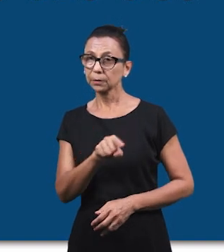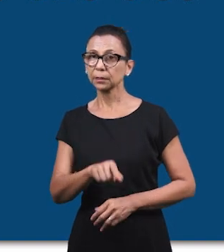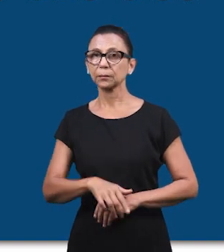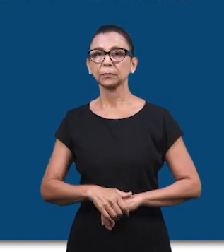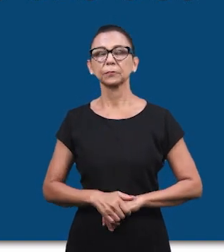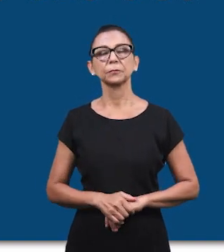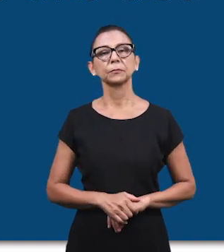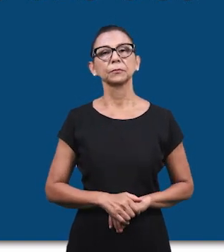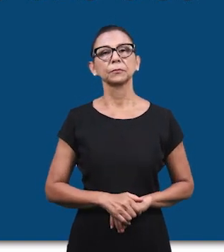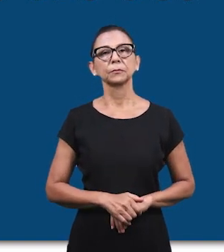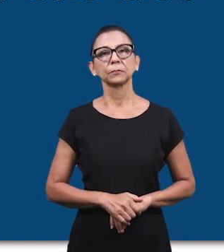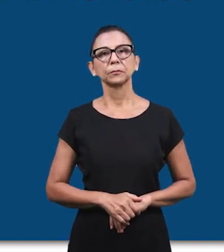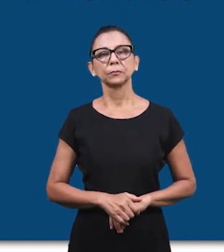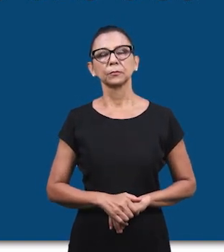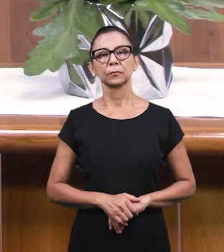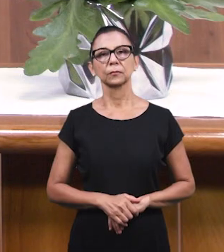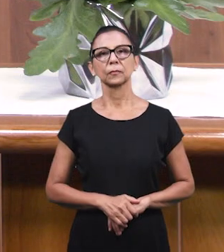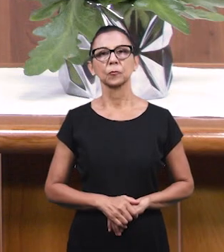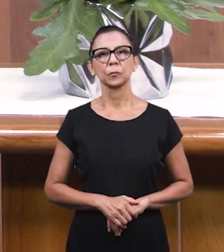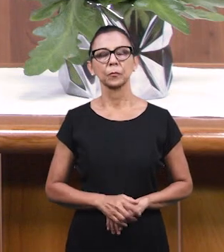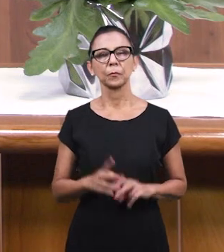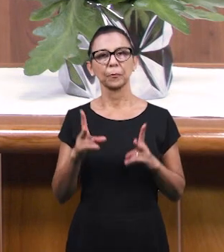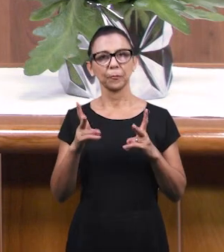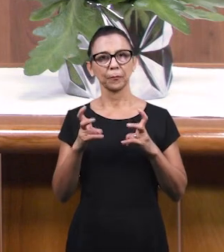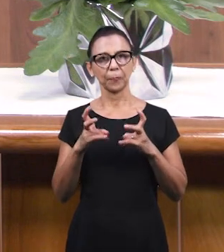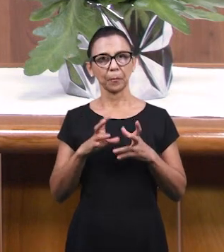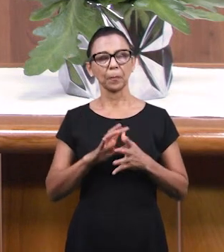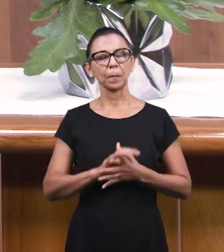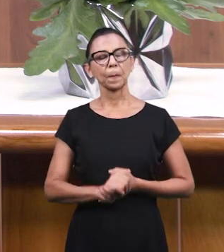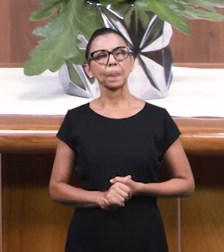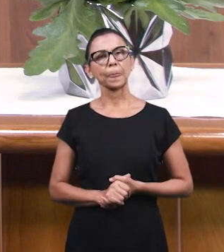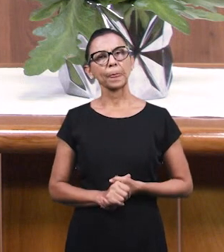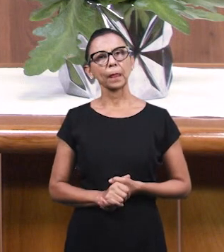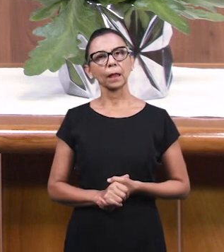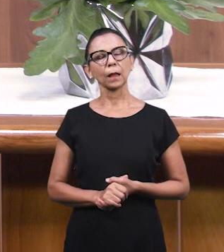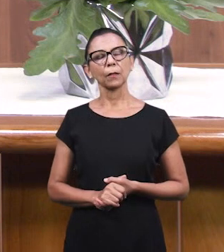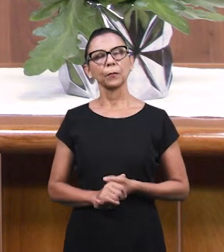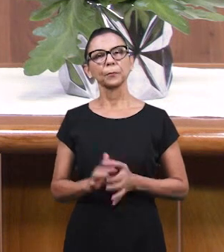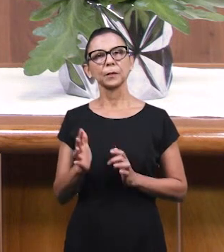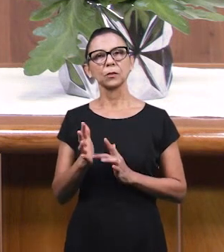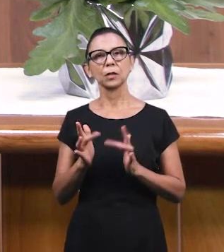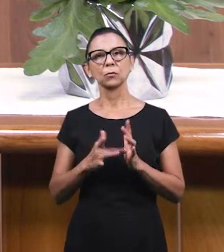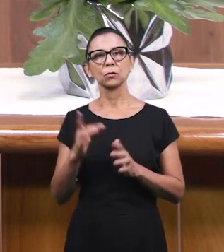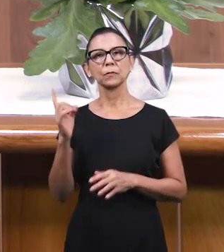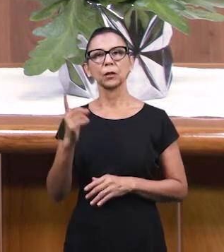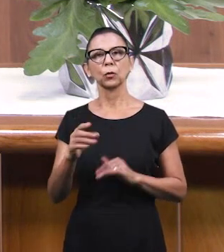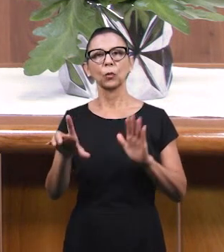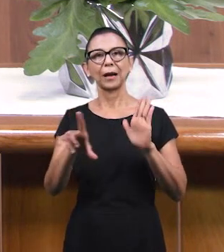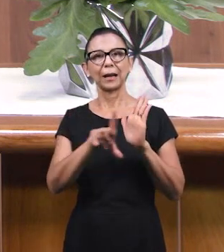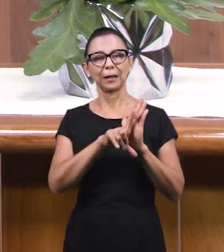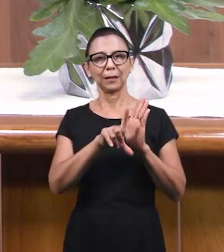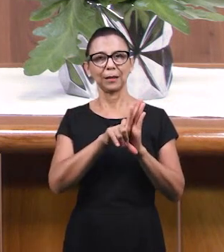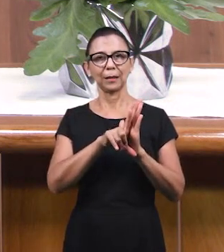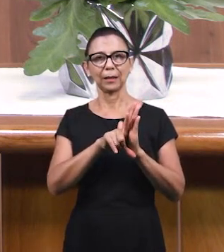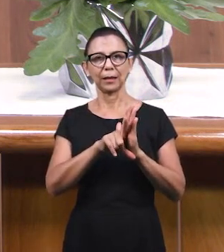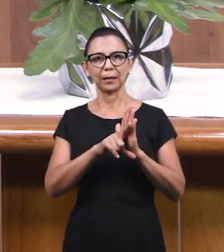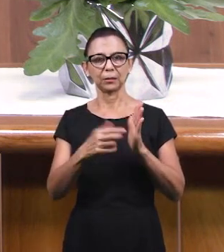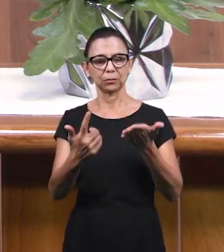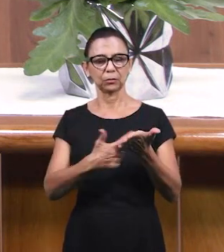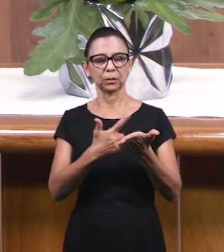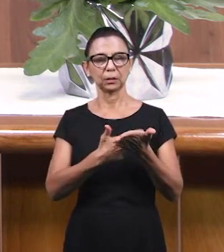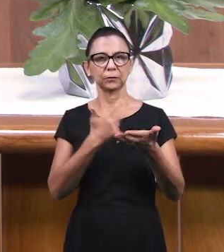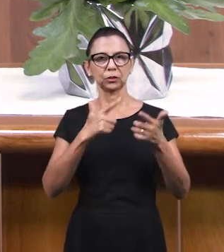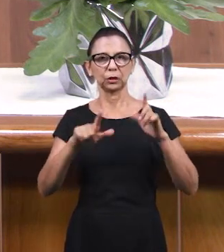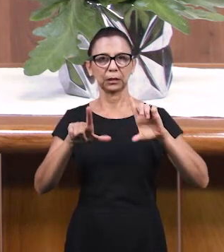Так и вы, да, любите друг друга. Потому знают все, что вы мои ученики. Если будете иметь любовь